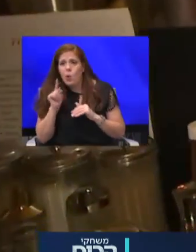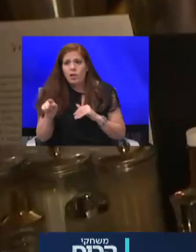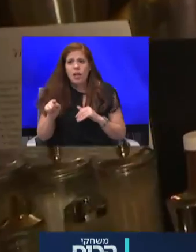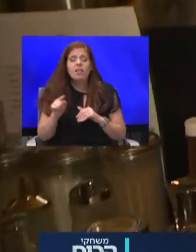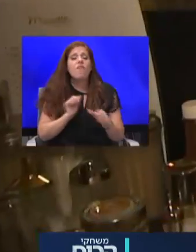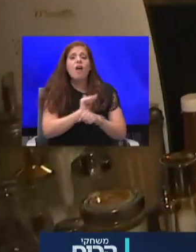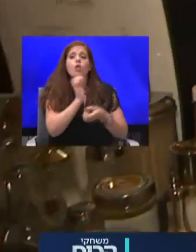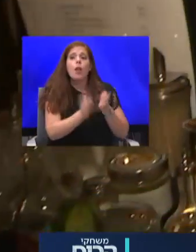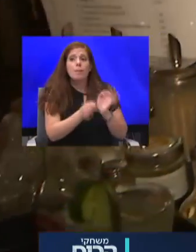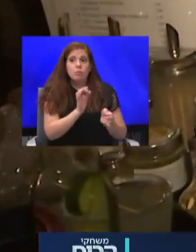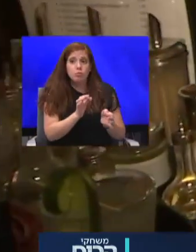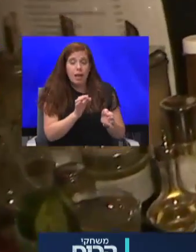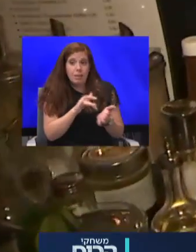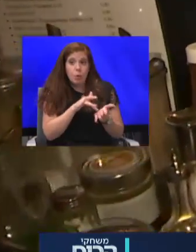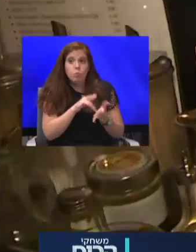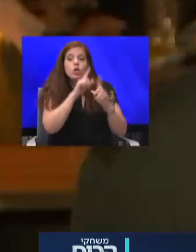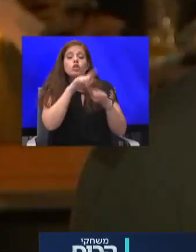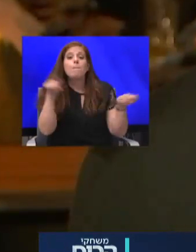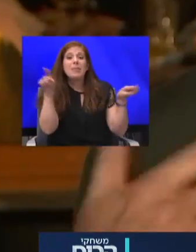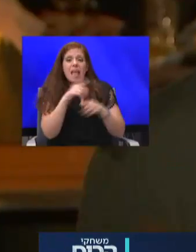שביתן לתחלטת הסנאט.